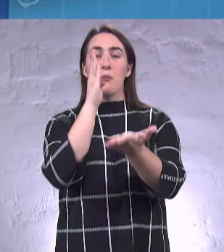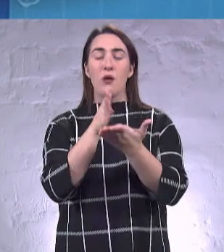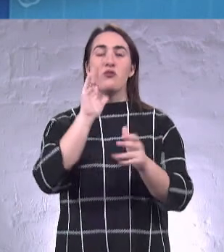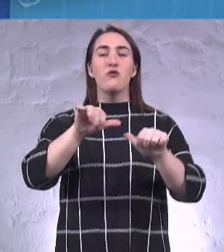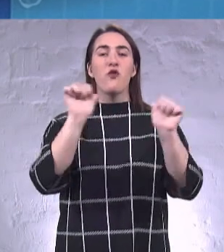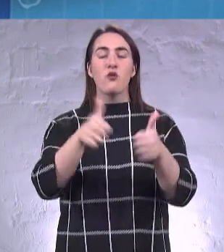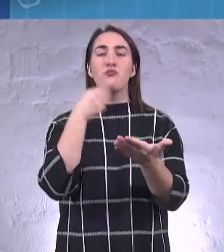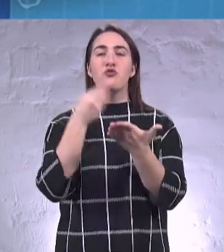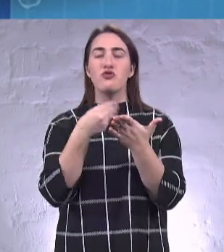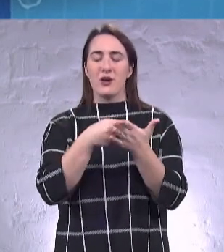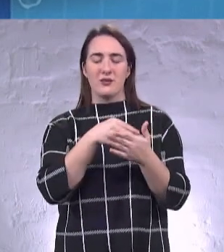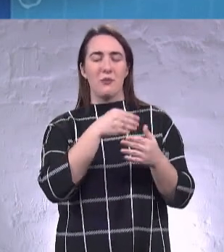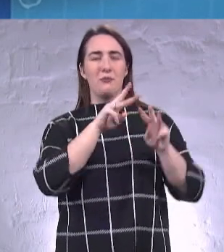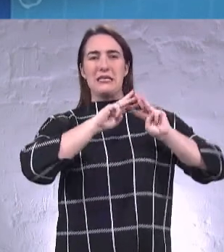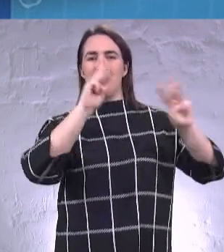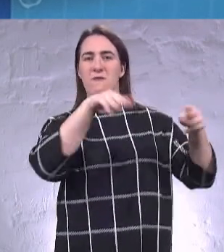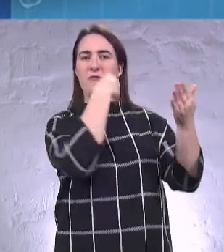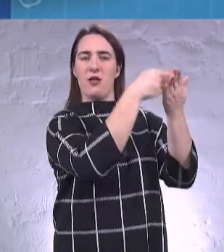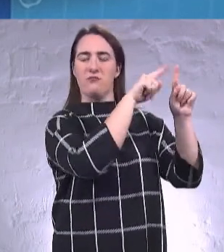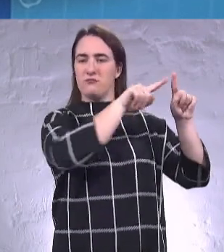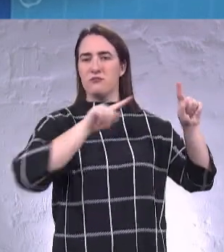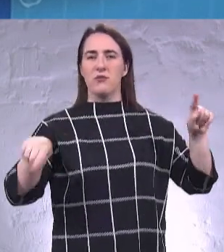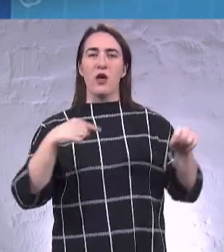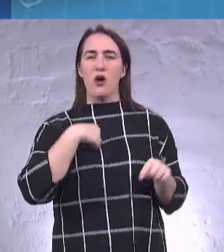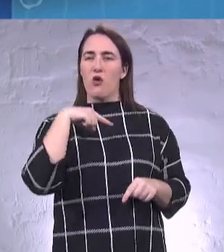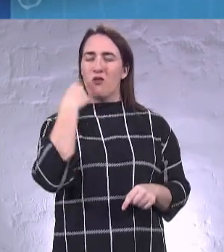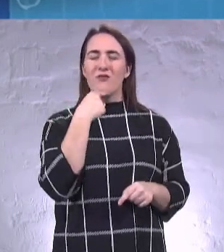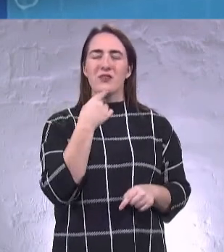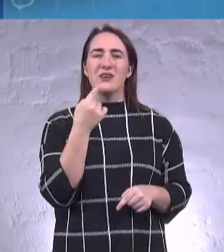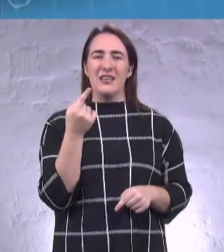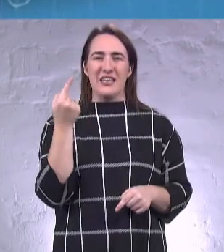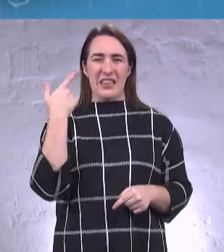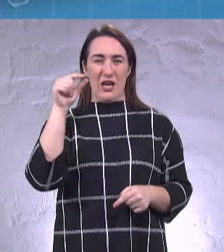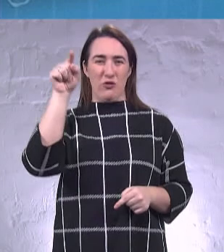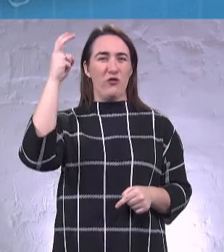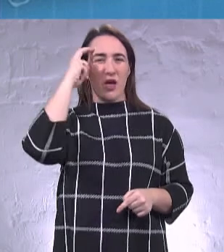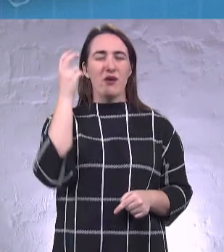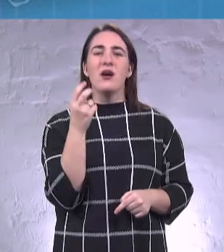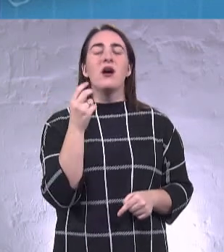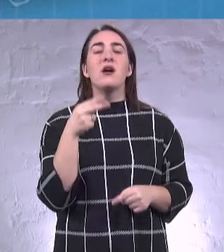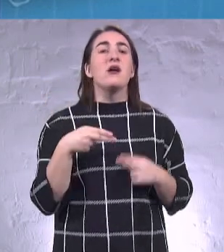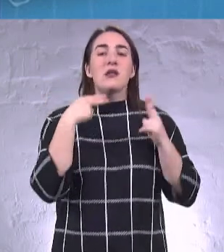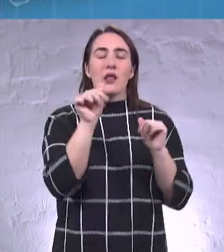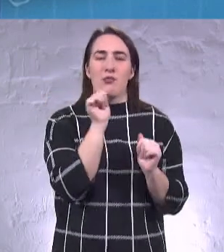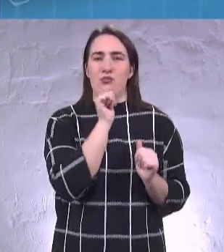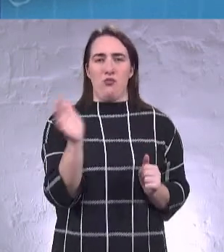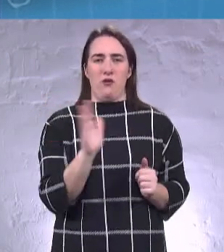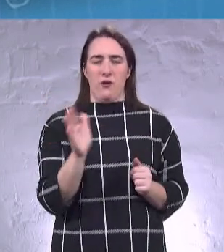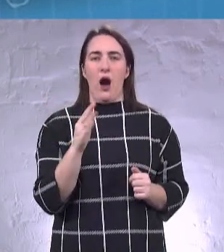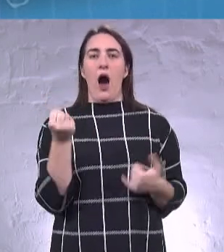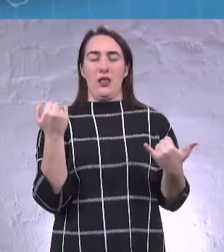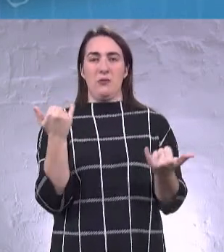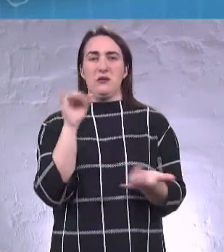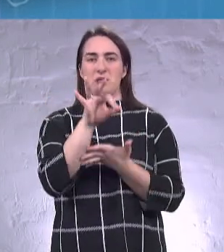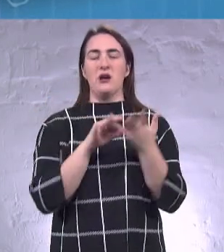бюджет з Міністерством фінансів. Я йому говорю, ви знаєте, там дехто в Києві жодного разу не був, а тепер зразу в